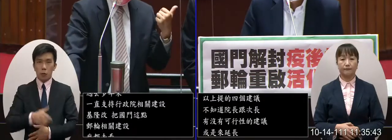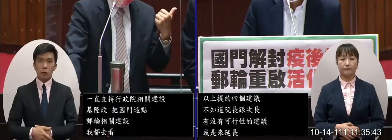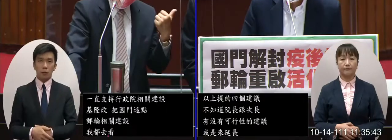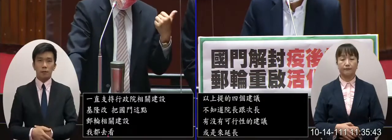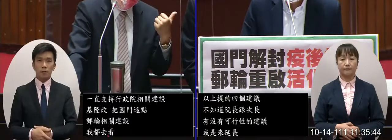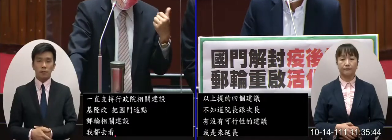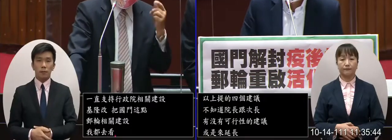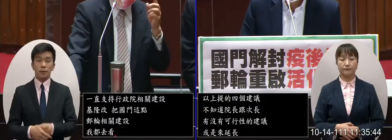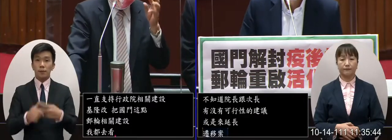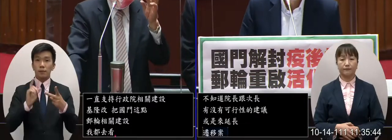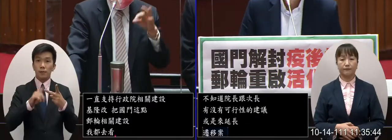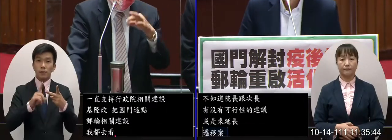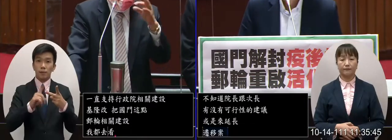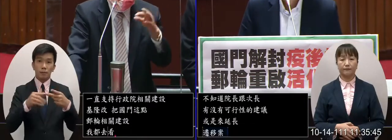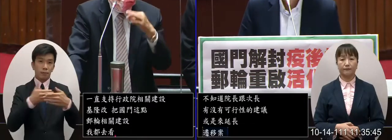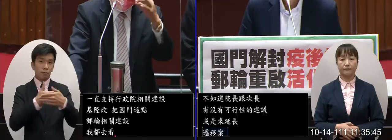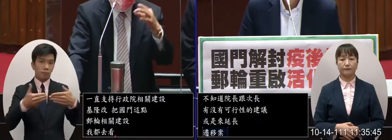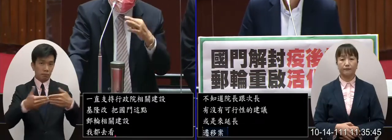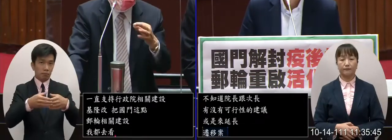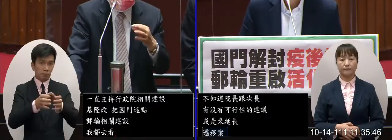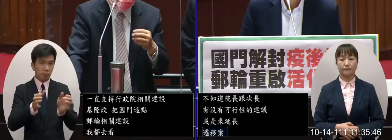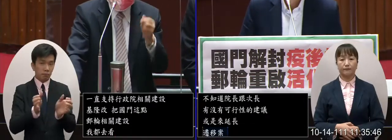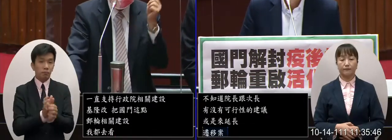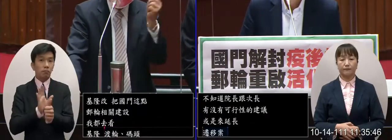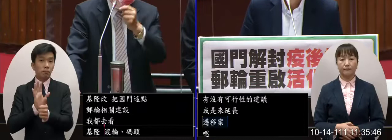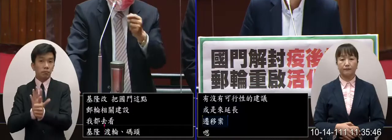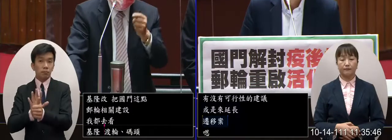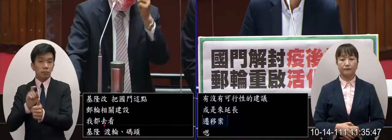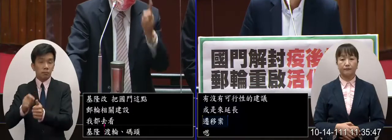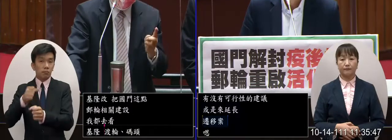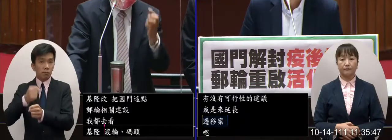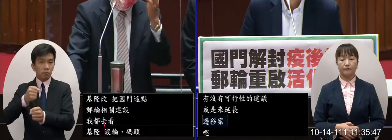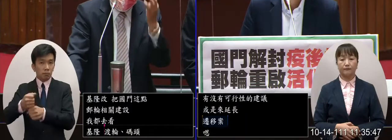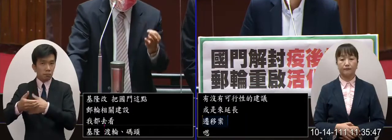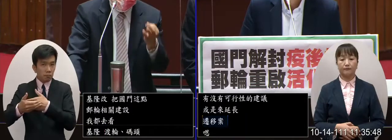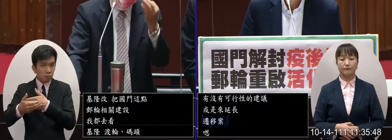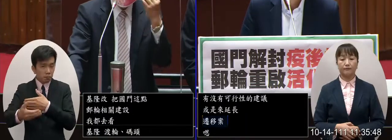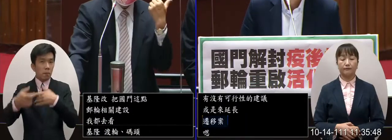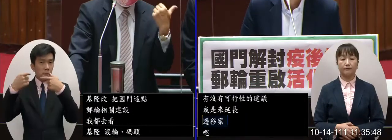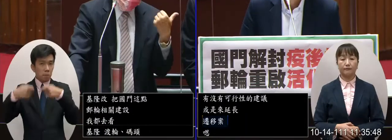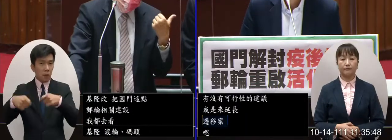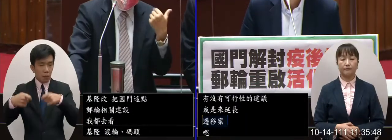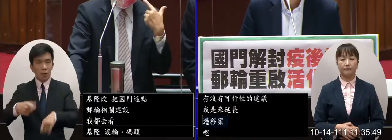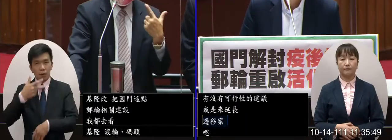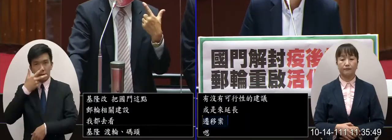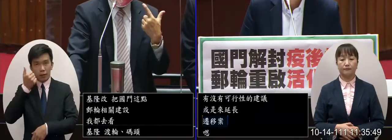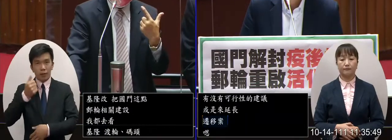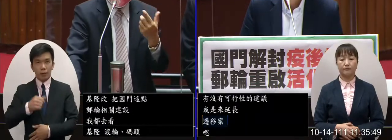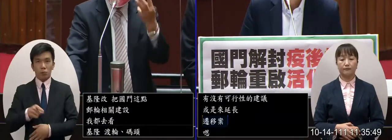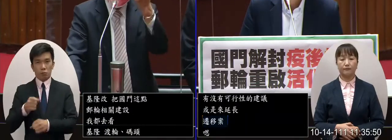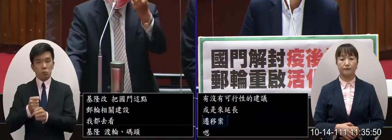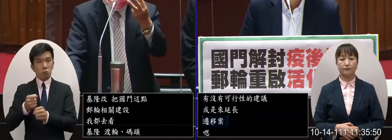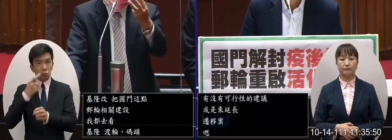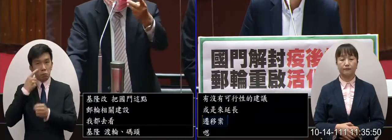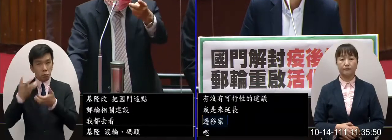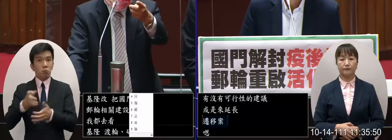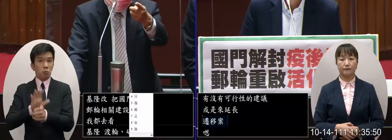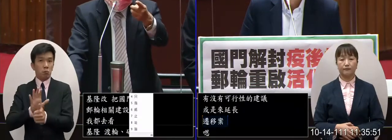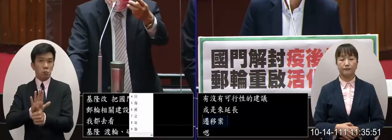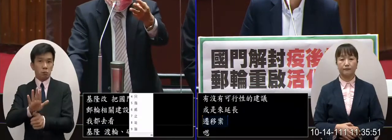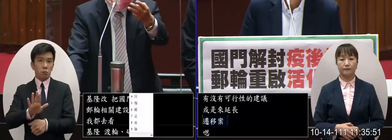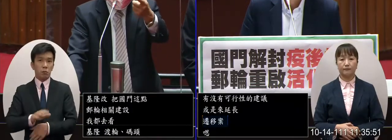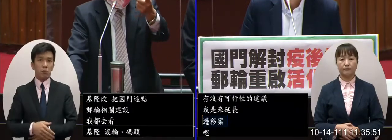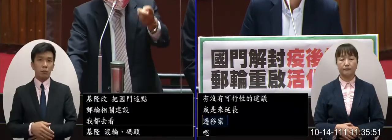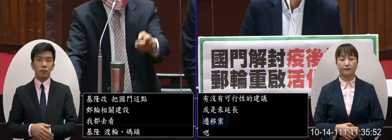就是交通部對於相關的流程這些簡化方便等等也非常重要現在